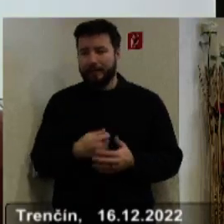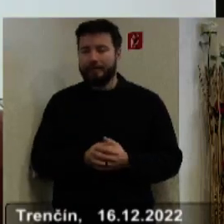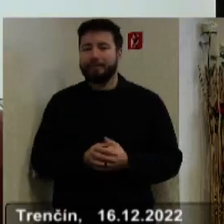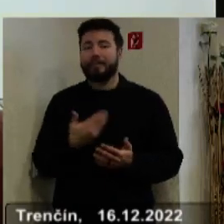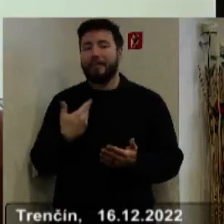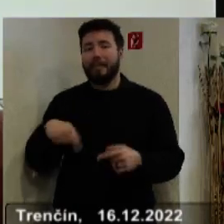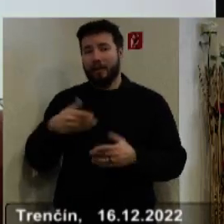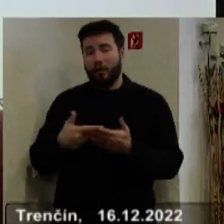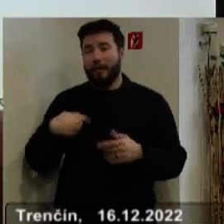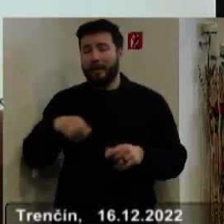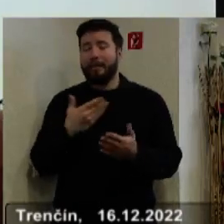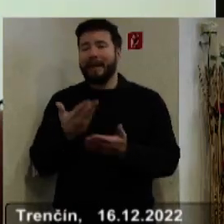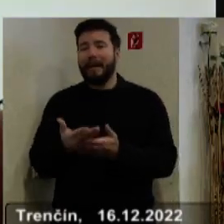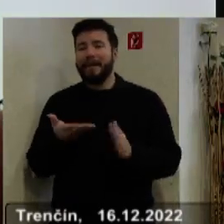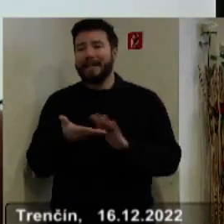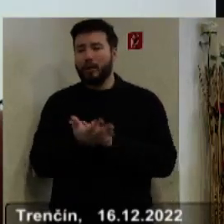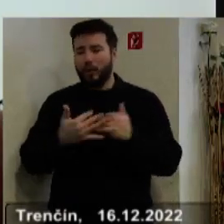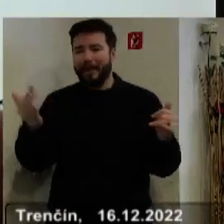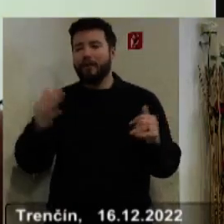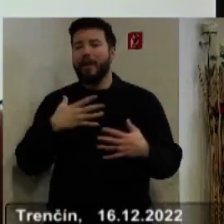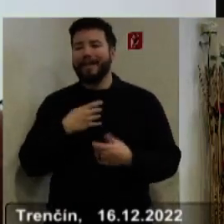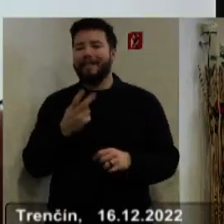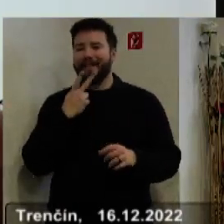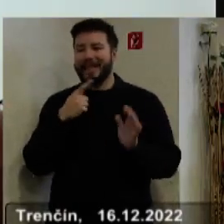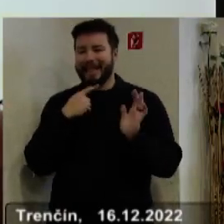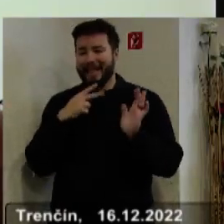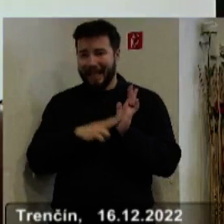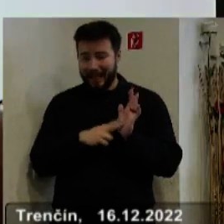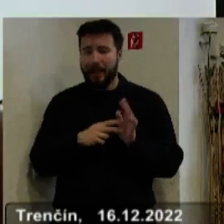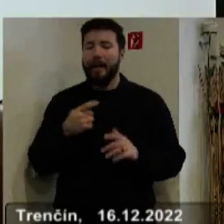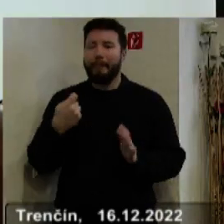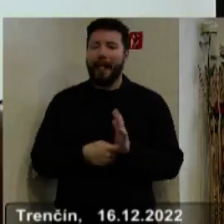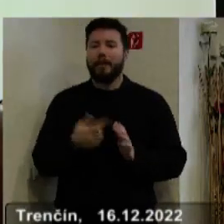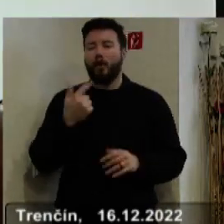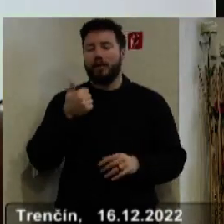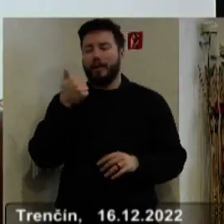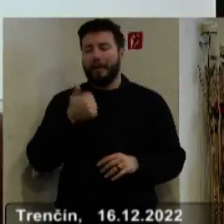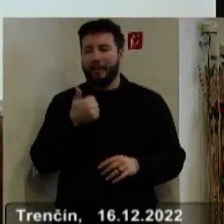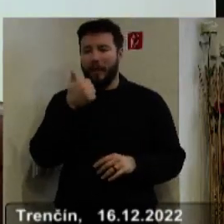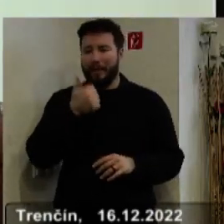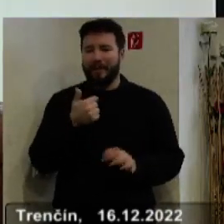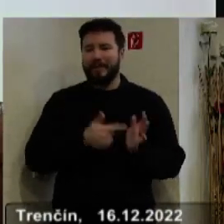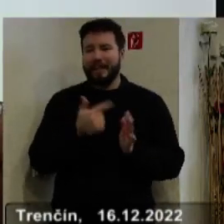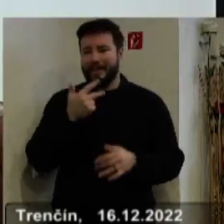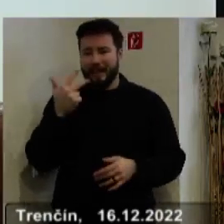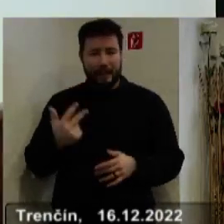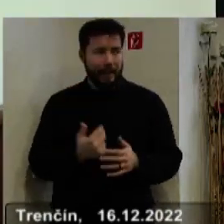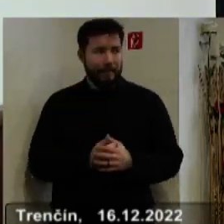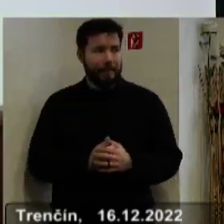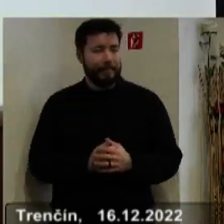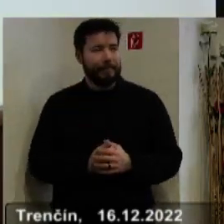zastupiteľstvu návrh VZDN s účinnosťou od 1.1.2023.